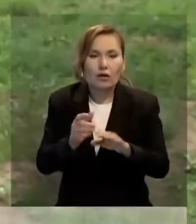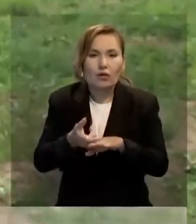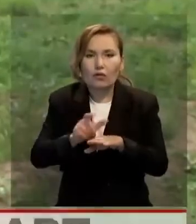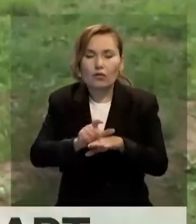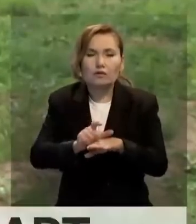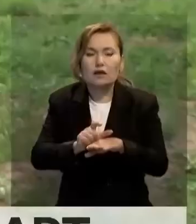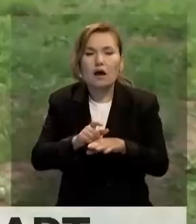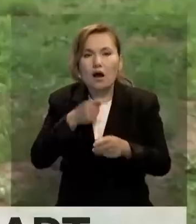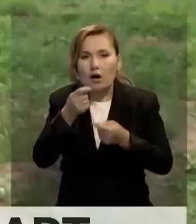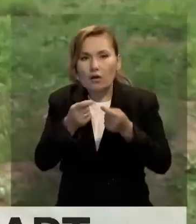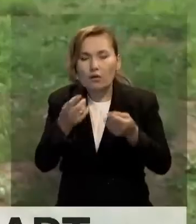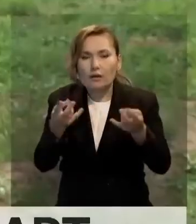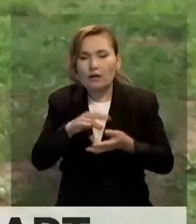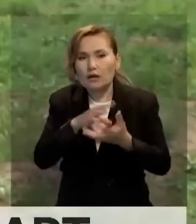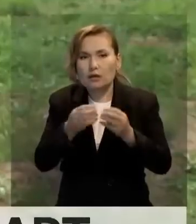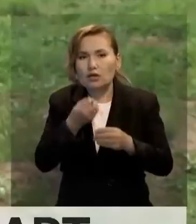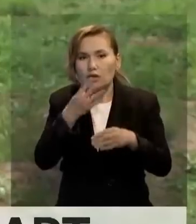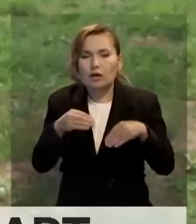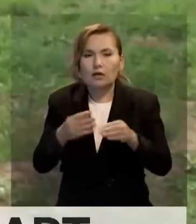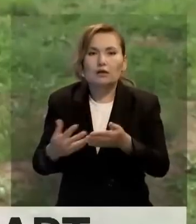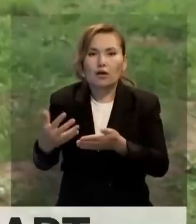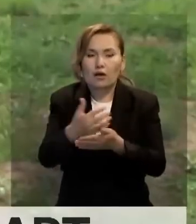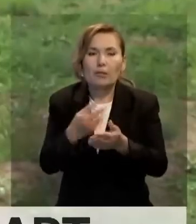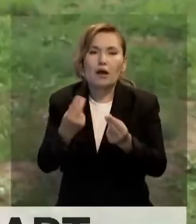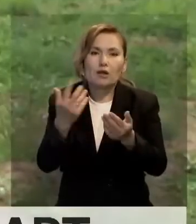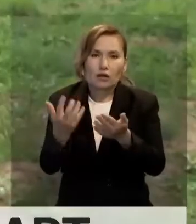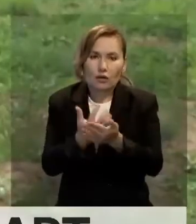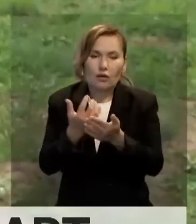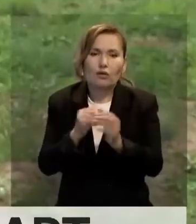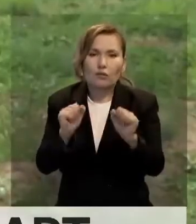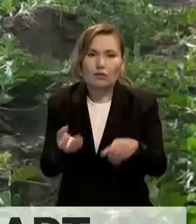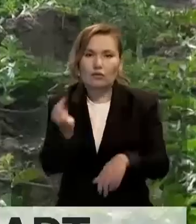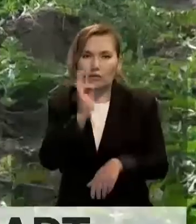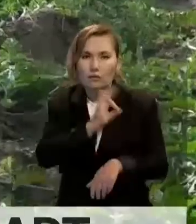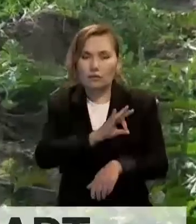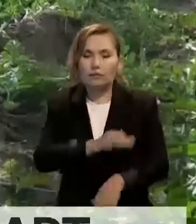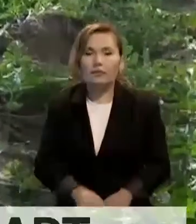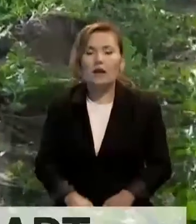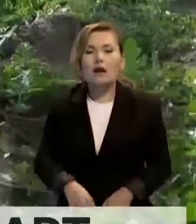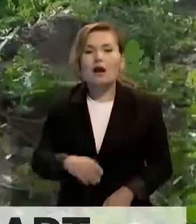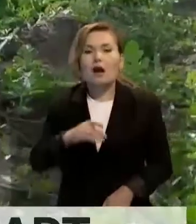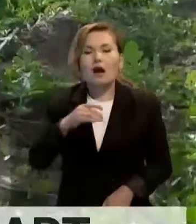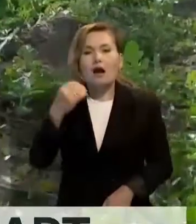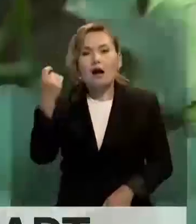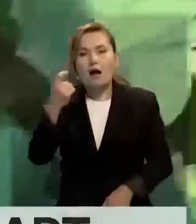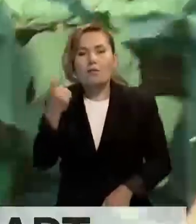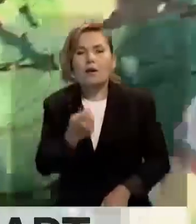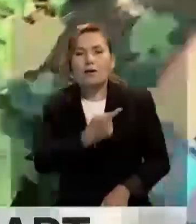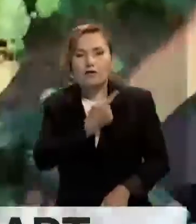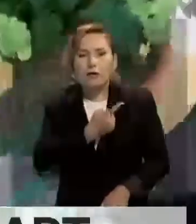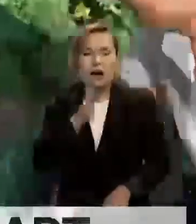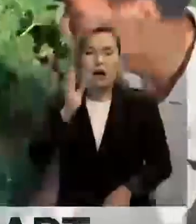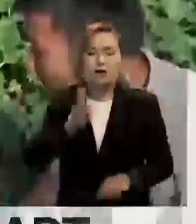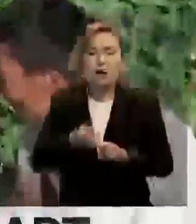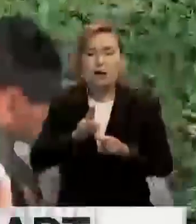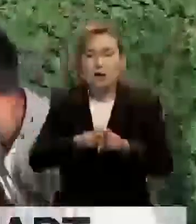Сонда мол өнім алынат, ал өнім мол болса, табыс көлемінде арта түсет. Бағбан мұнымен шектелгісі келмейді, ол алдағы